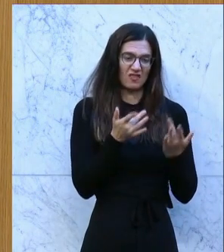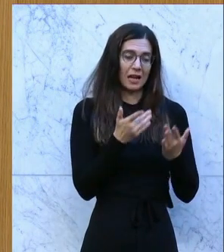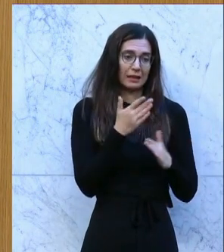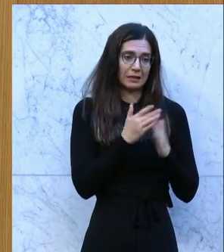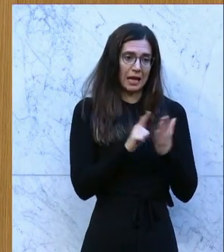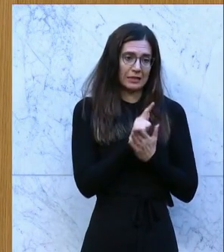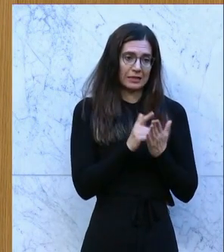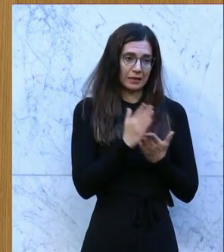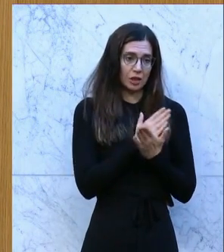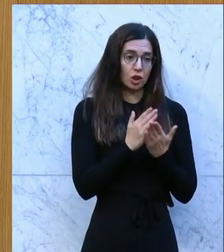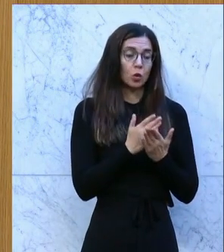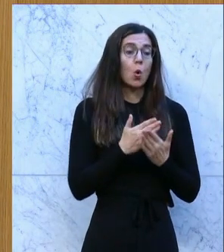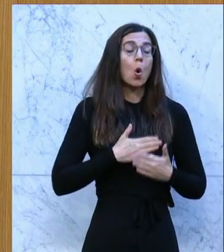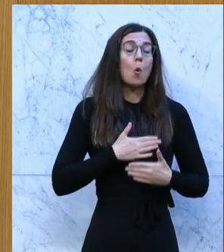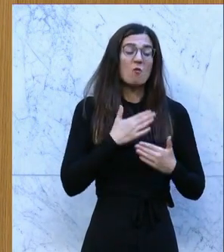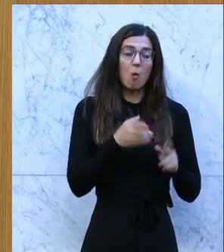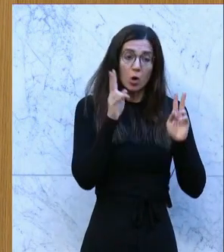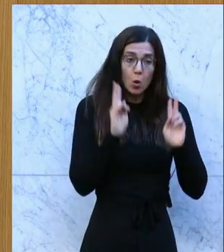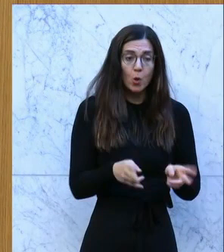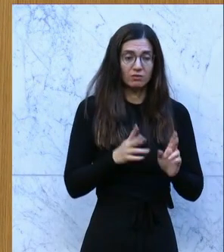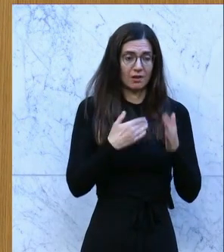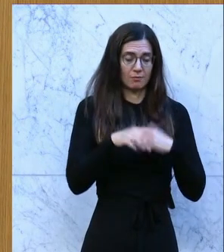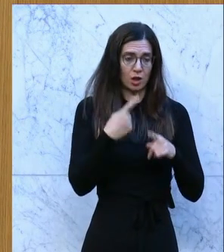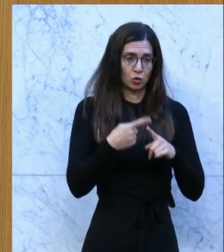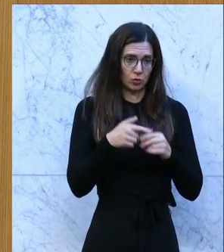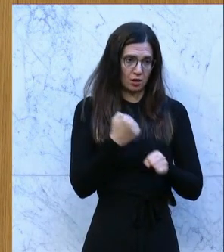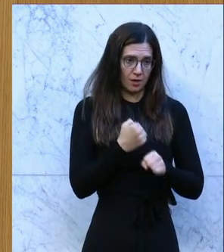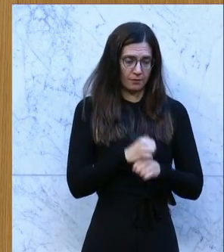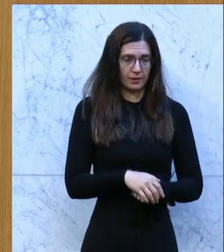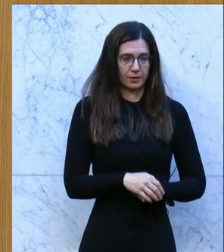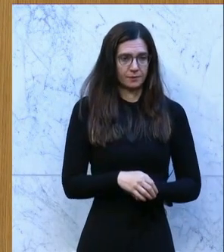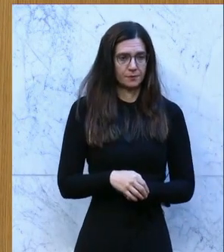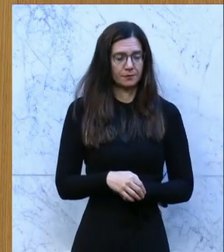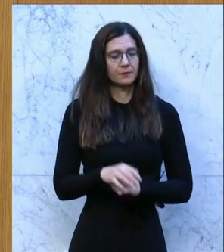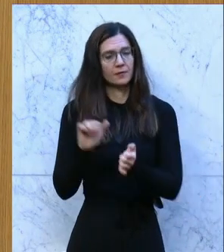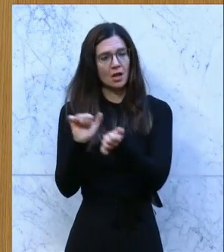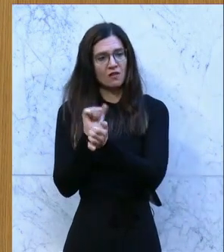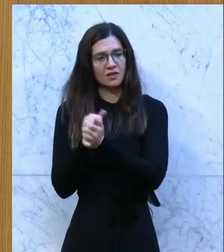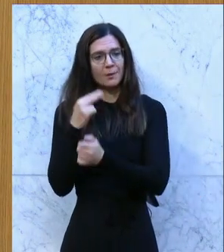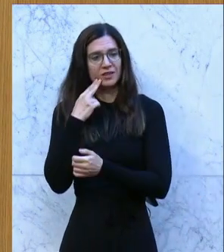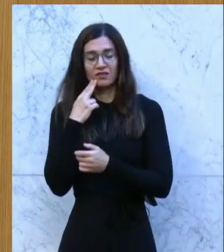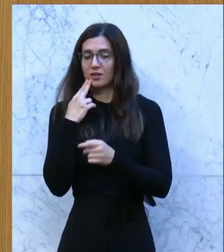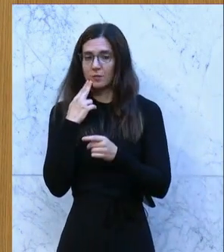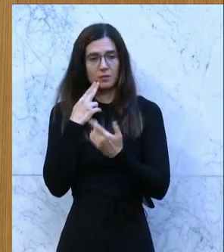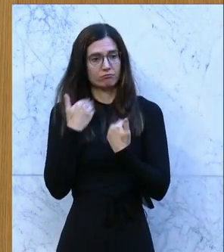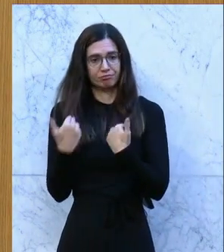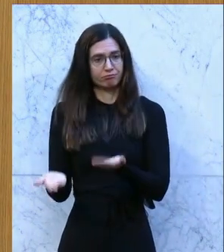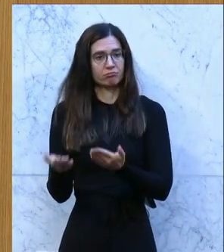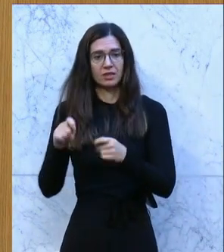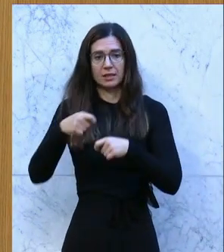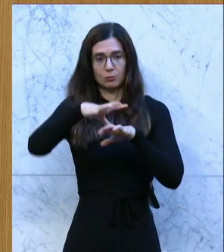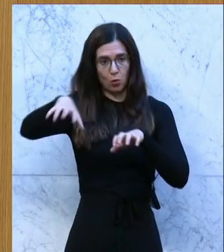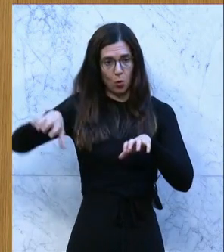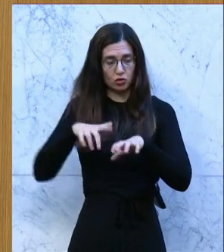entscheiden, obwohl sie mehr Stunden arbeiten könnten. Es ist aber natürlich auch, und das sage ich immer wieder, eine Aufgabe der Unternehmen. Es gibt tatsächlich Branchen und